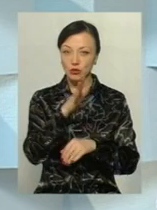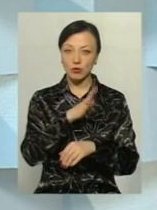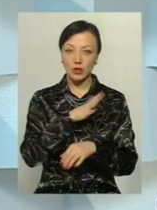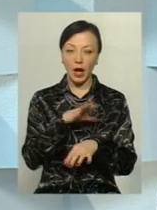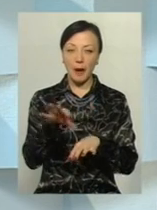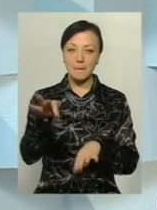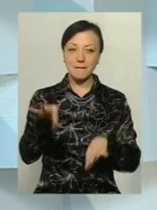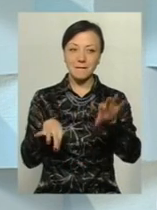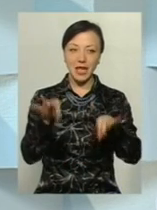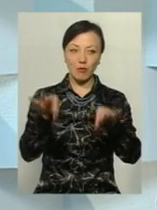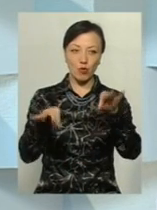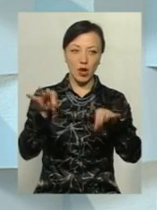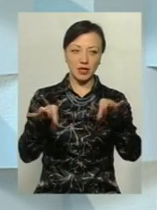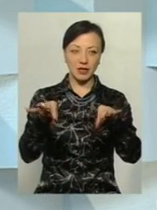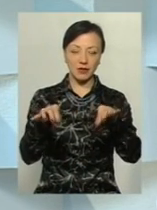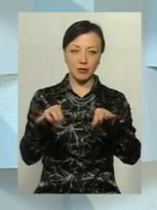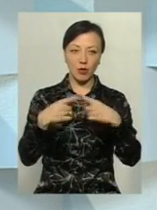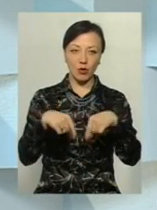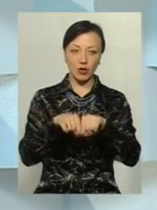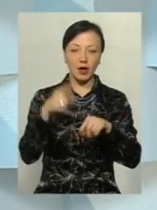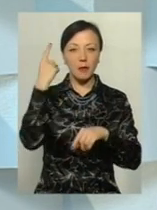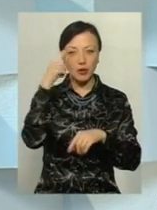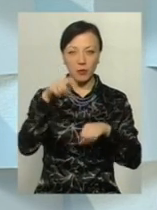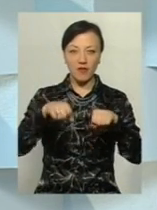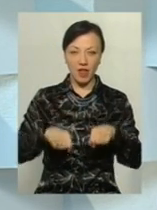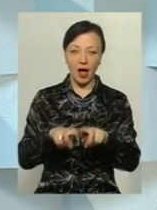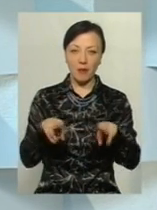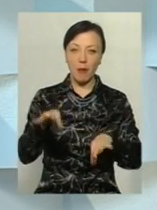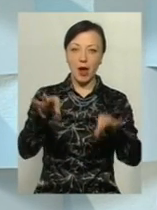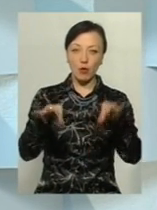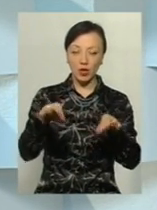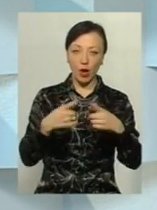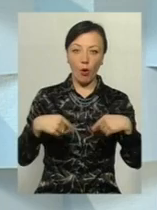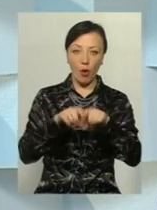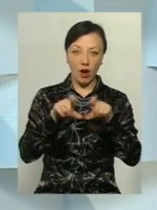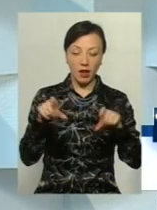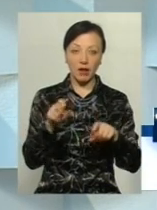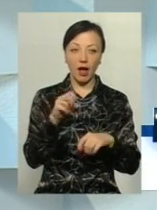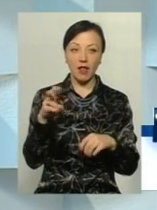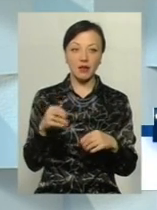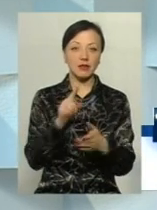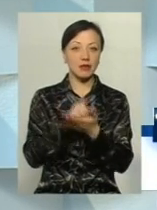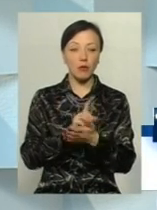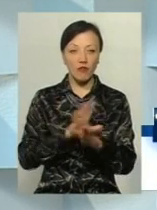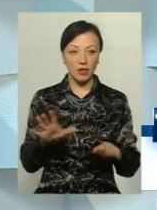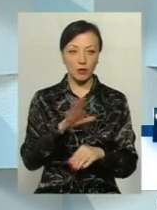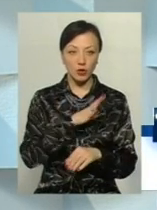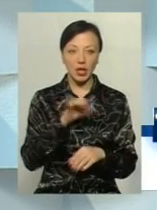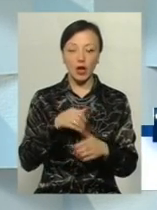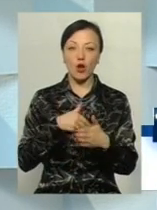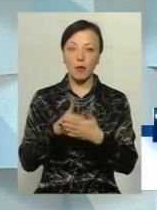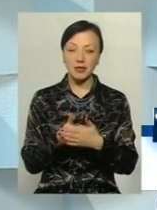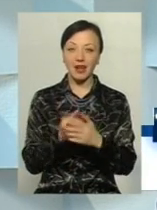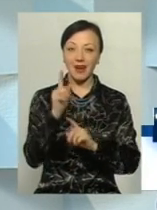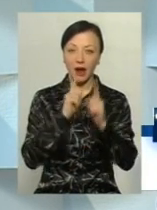маніпулятивним органом. Вірніше, вона задумувалась владою як маніпулятивний орган влади. Але вона такою не повинна бути. І громадська